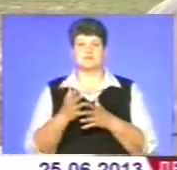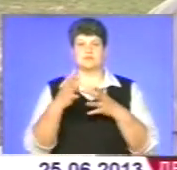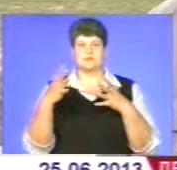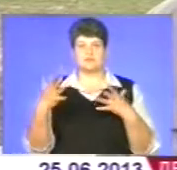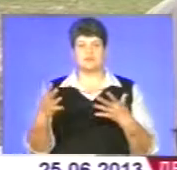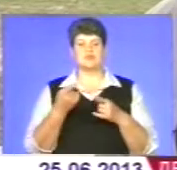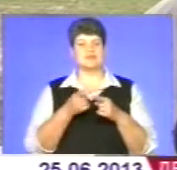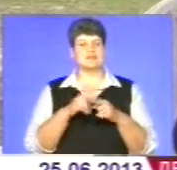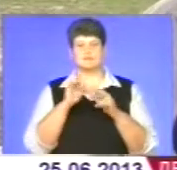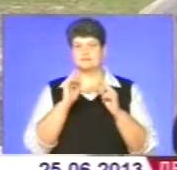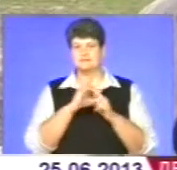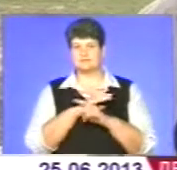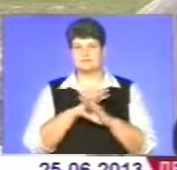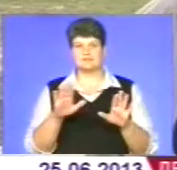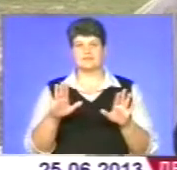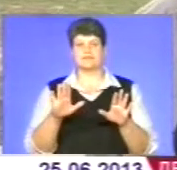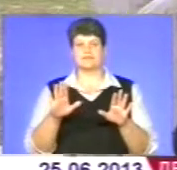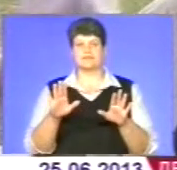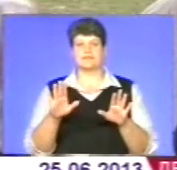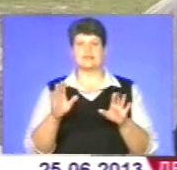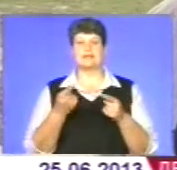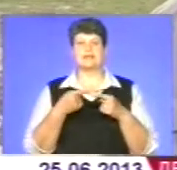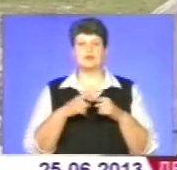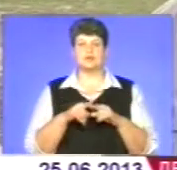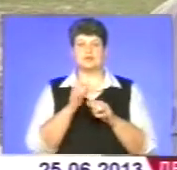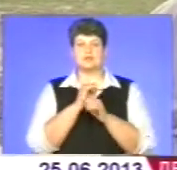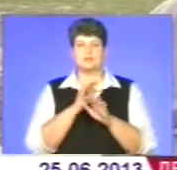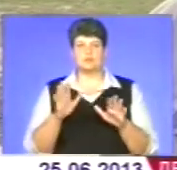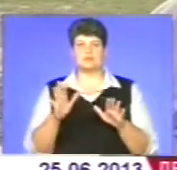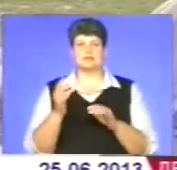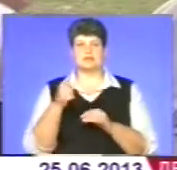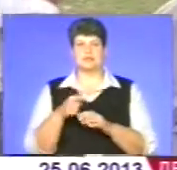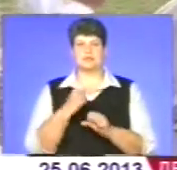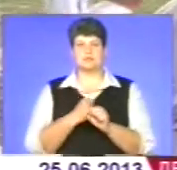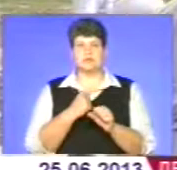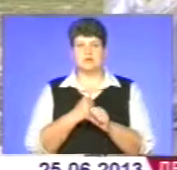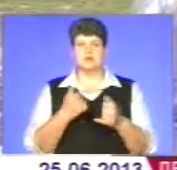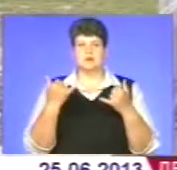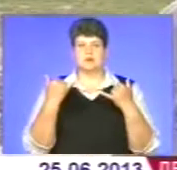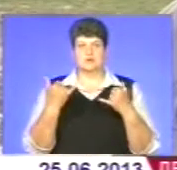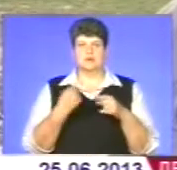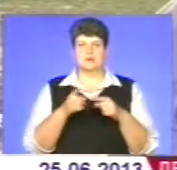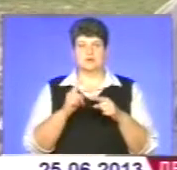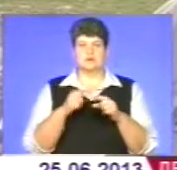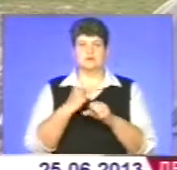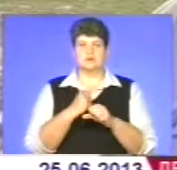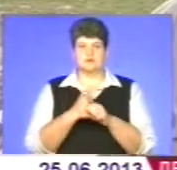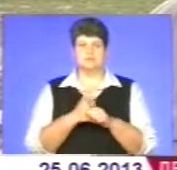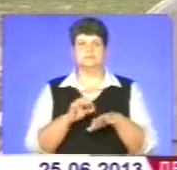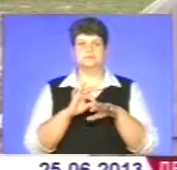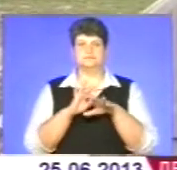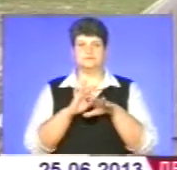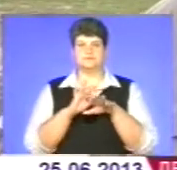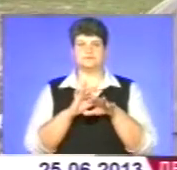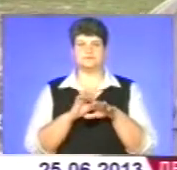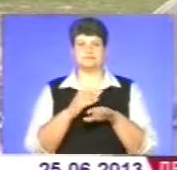це далеко не так, тому що там, звичайно, і технології не можна такі зробити, як це сьогодні в ведущих господарствах області.